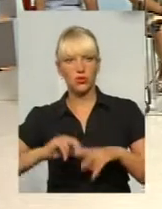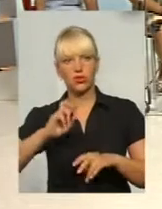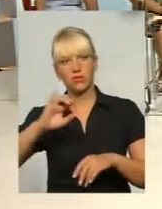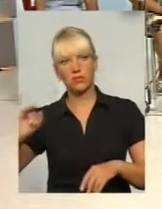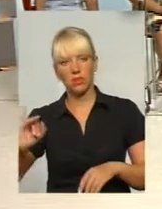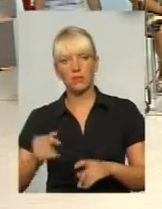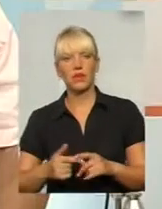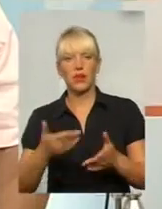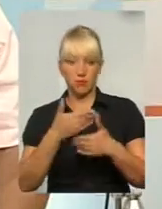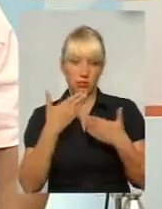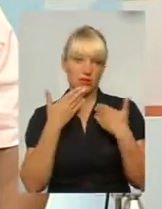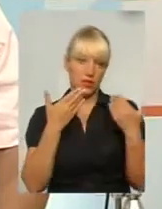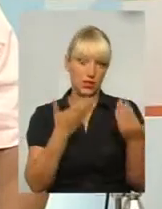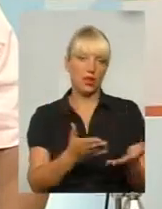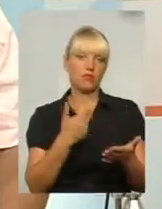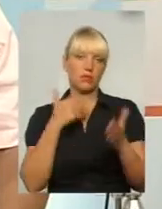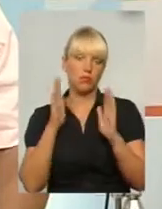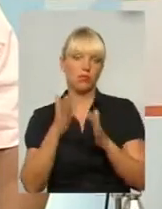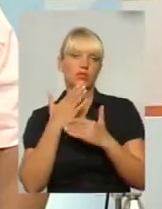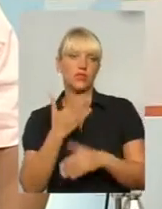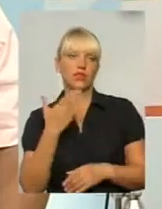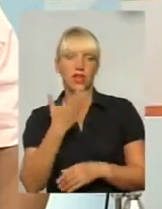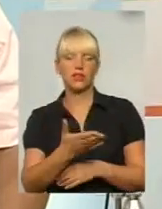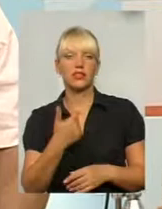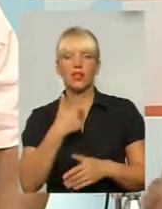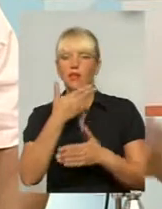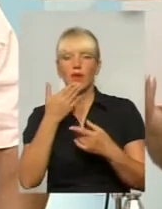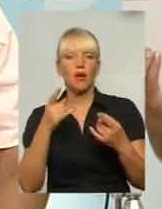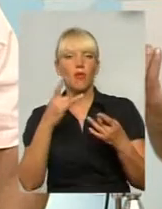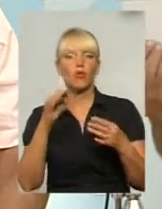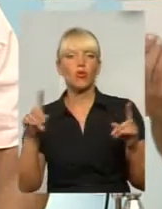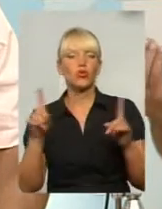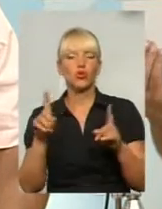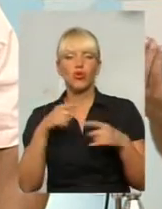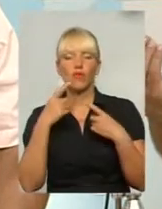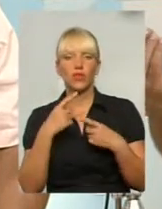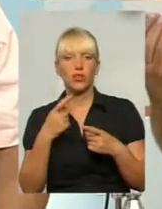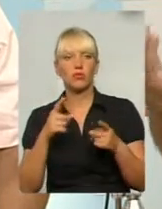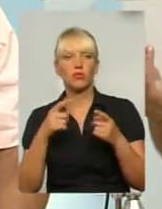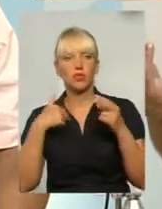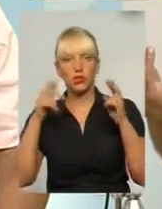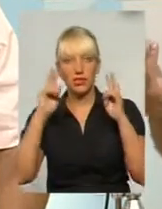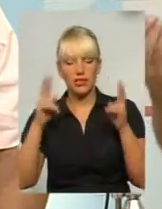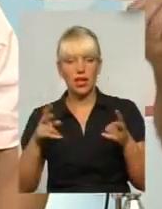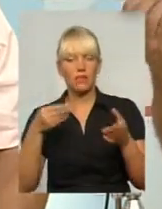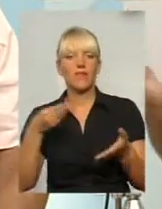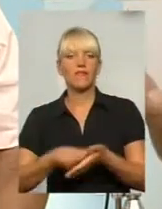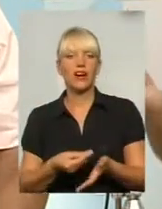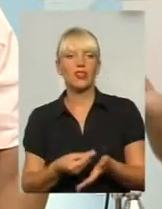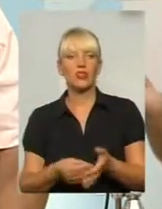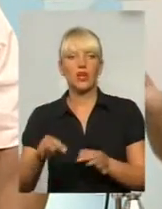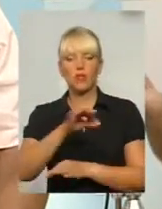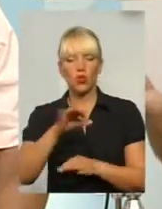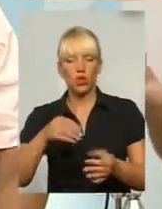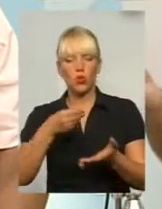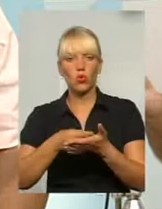Ми звертаємося, ми будемо звертатися. Зараз ми не маємо про що говорити, предметом про те, що ми не знаємо вартості, проектно